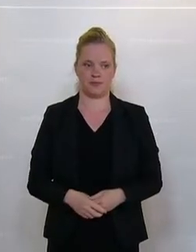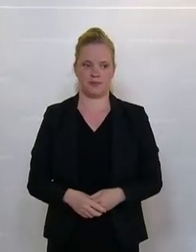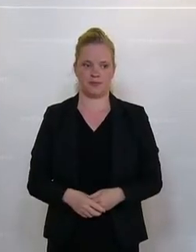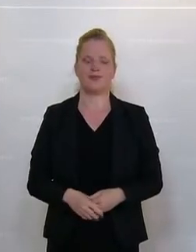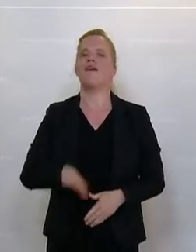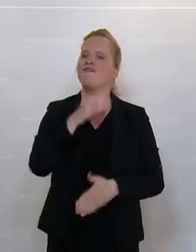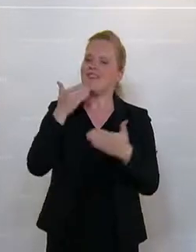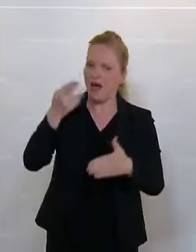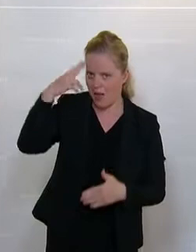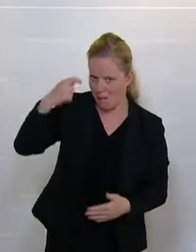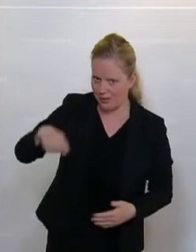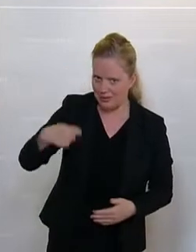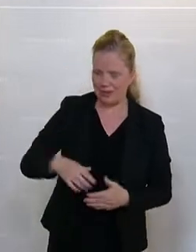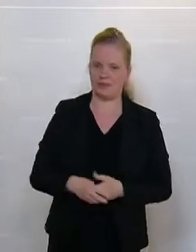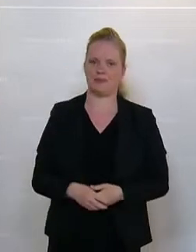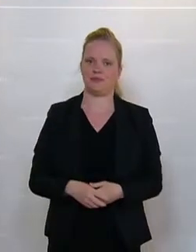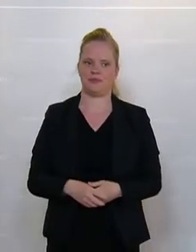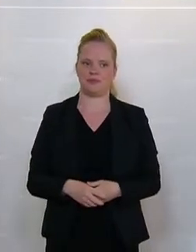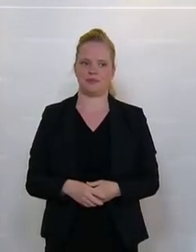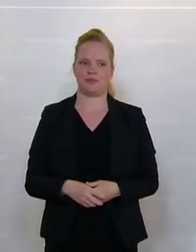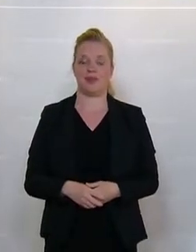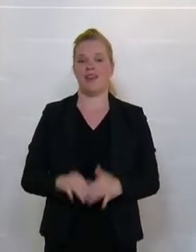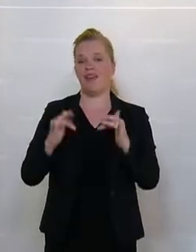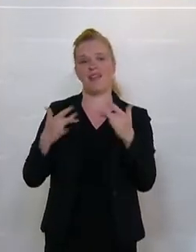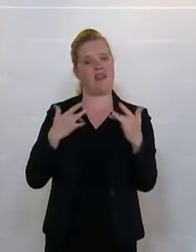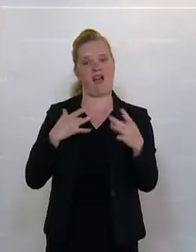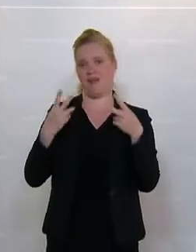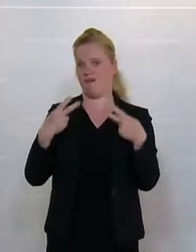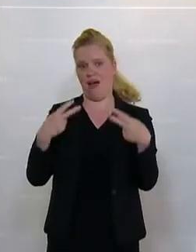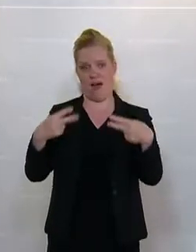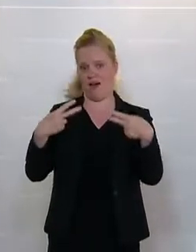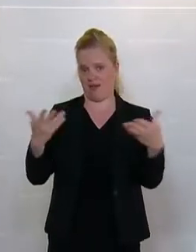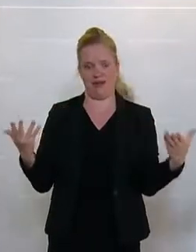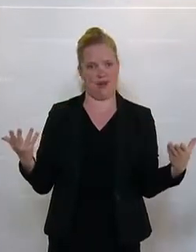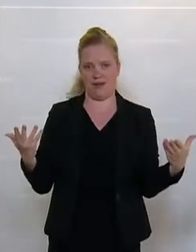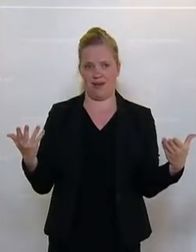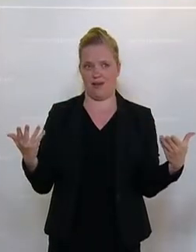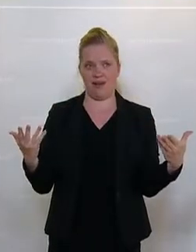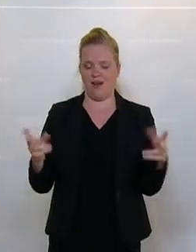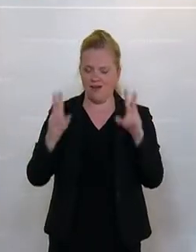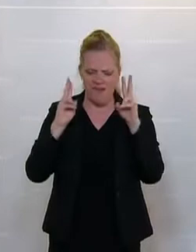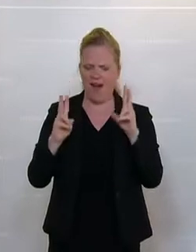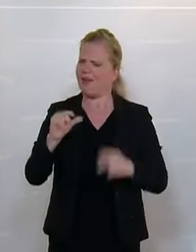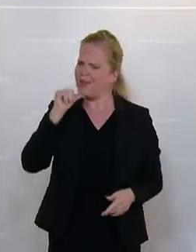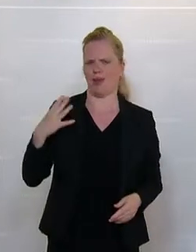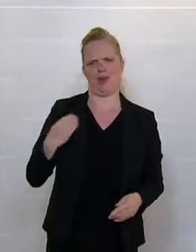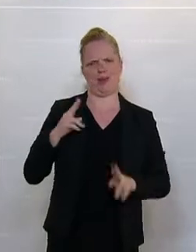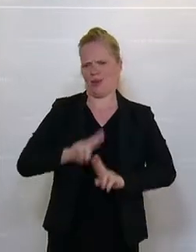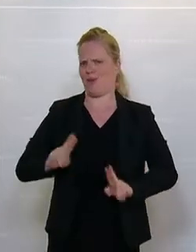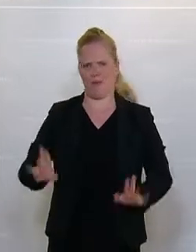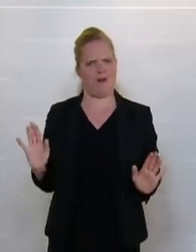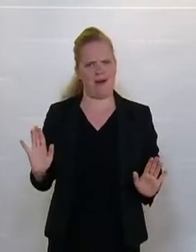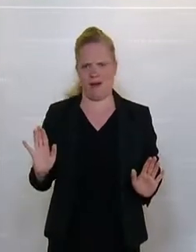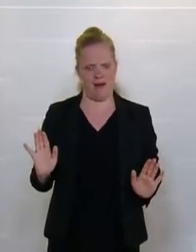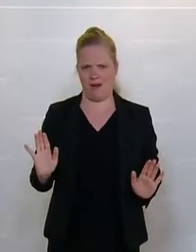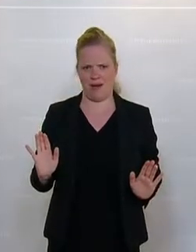Vielen Dank, Herr Präsident. Ja, das Theater geht weiter. Es ist völlig unüblich. Es ist völlig